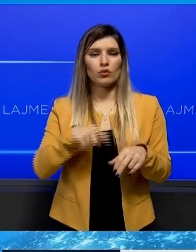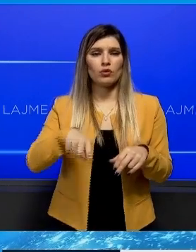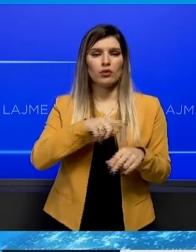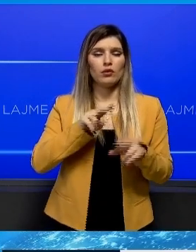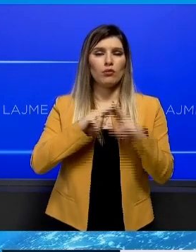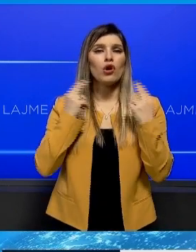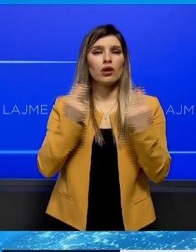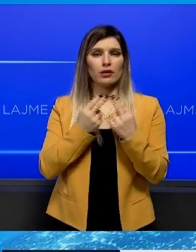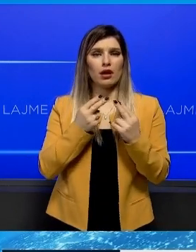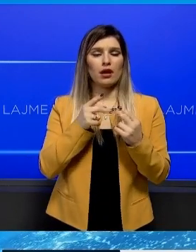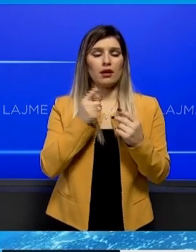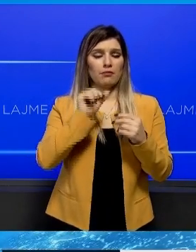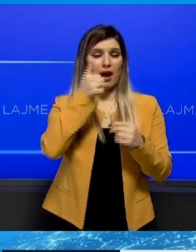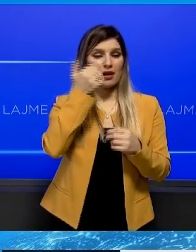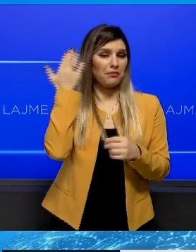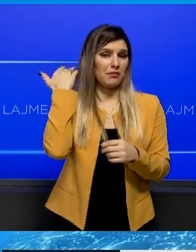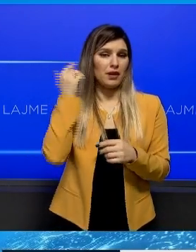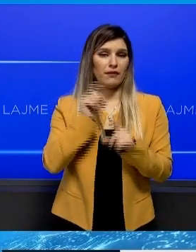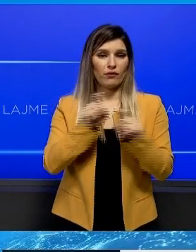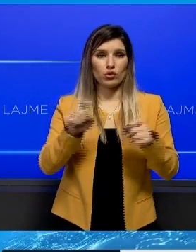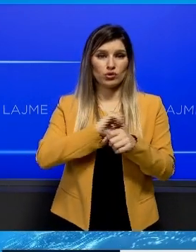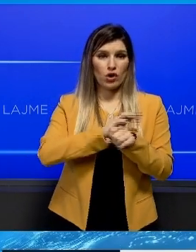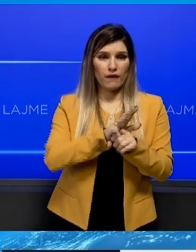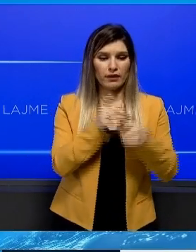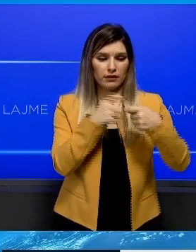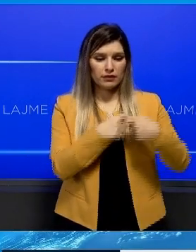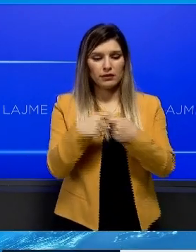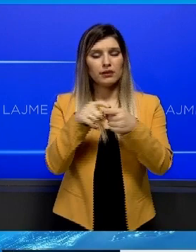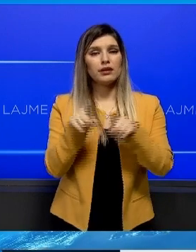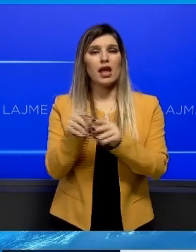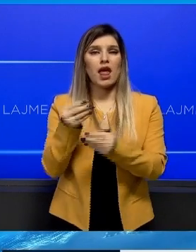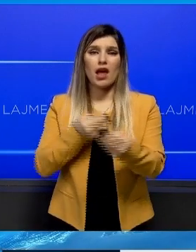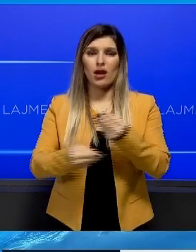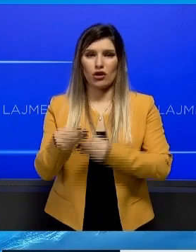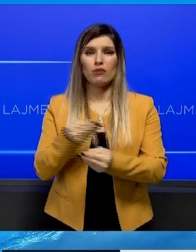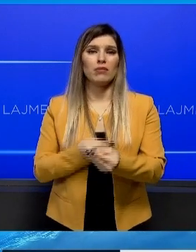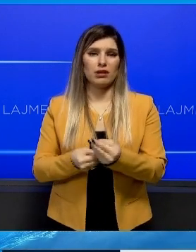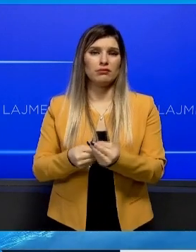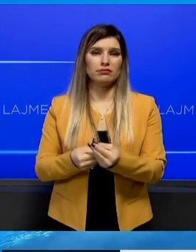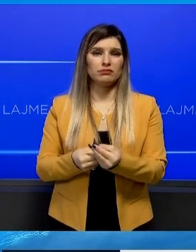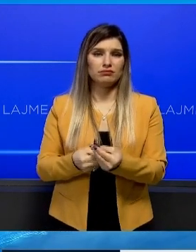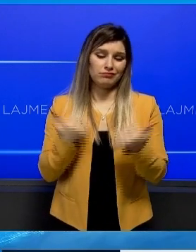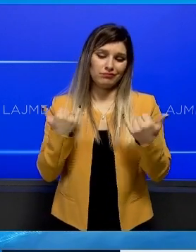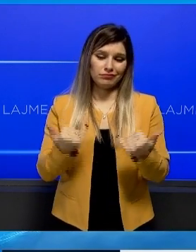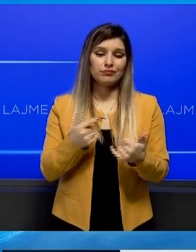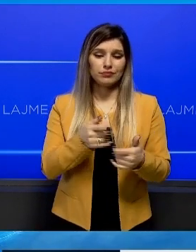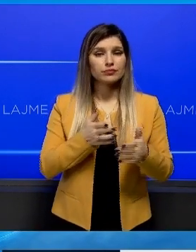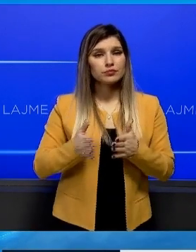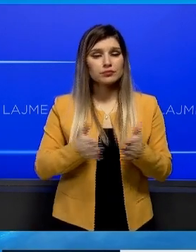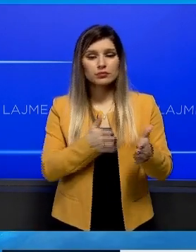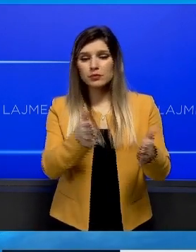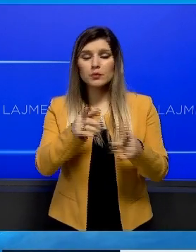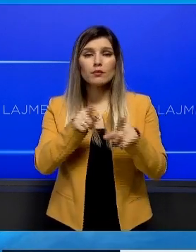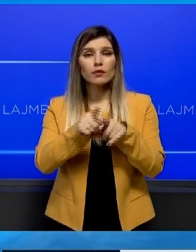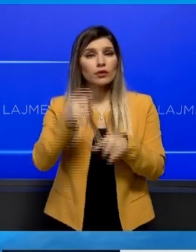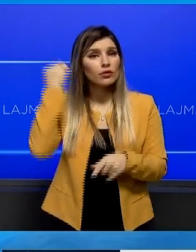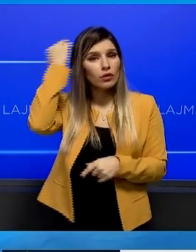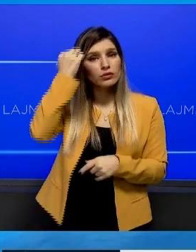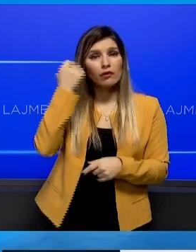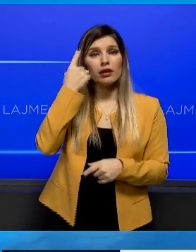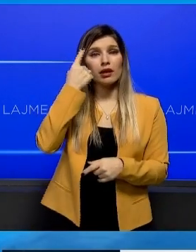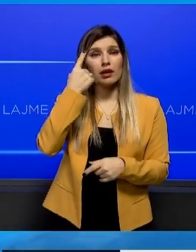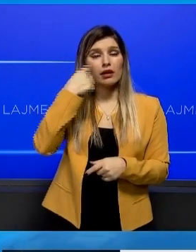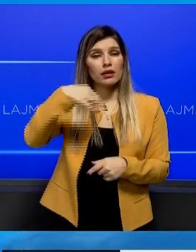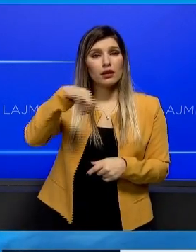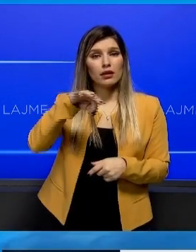me një pandemi ekonomike. Kjo pandemi ekonomike po e merë dhe të të qmimin e vetë, dhe në këtë rritim është për mundur që Kosovë atjet